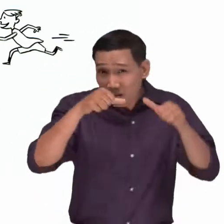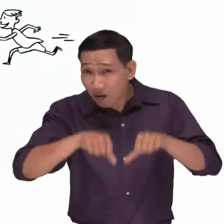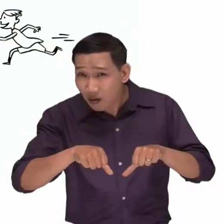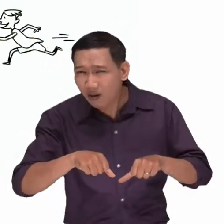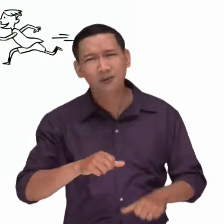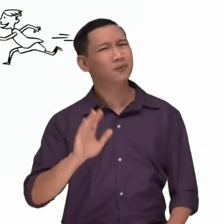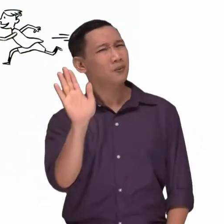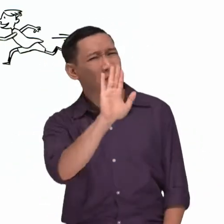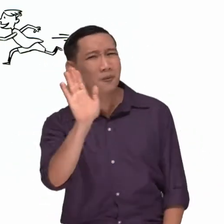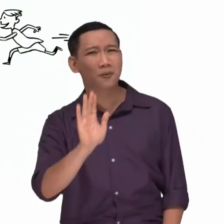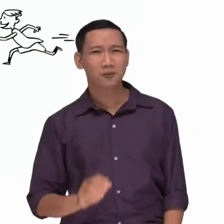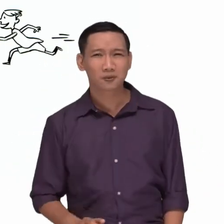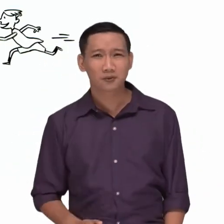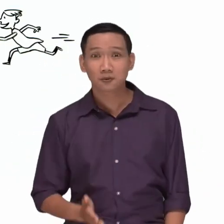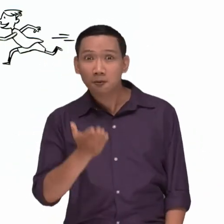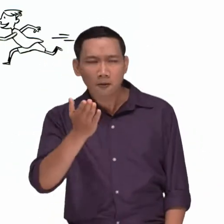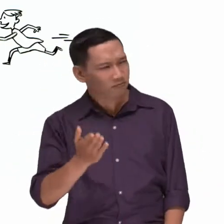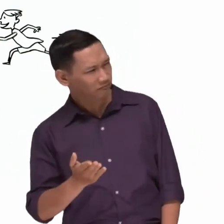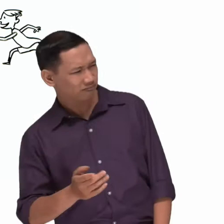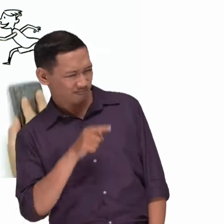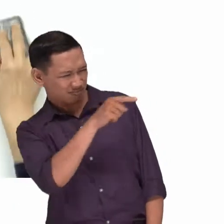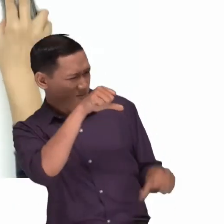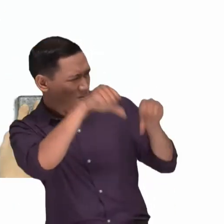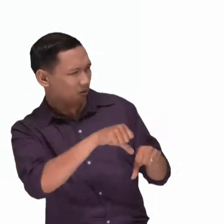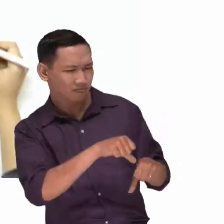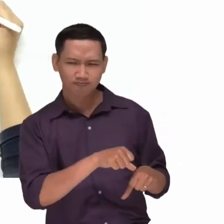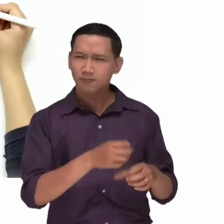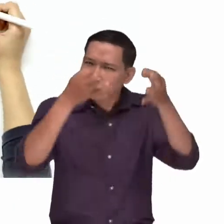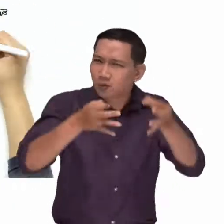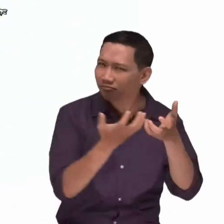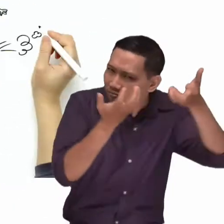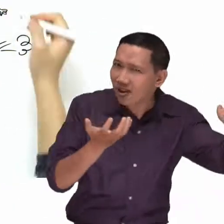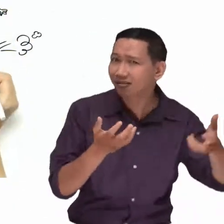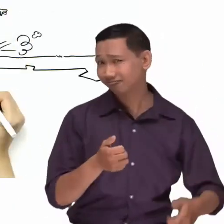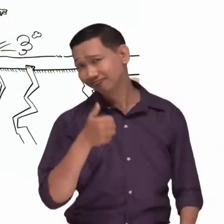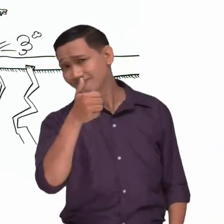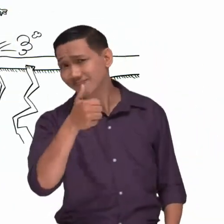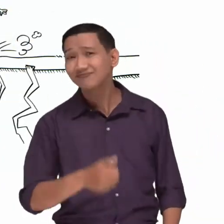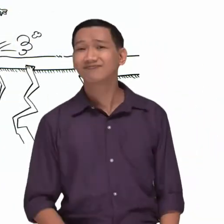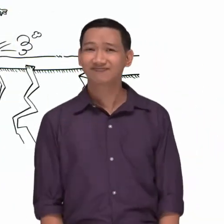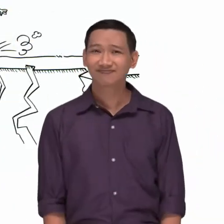lỡ những video hấp dẫn